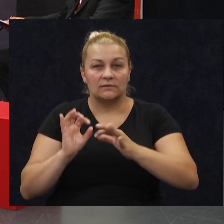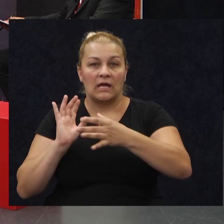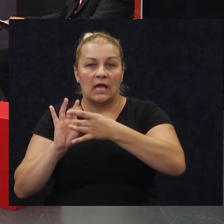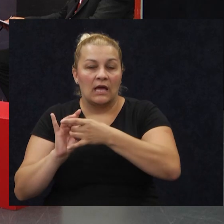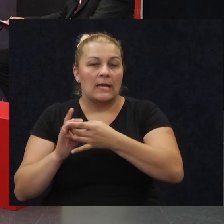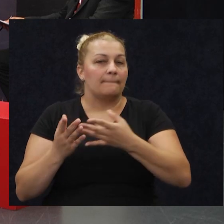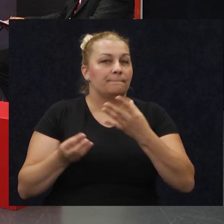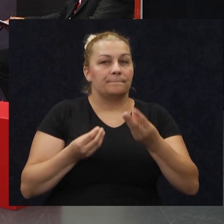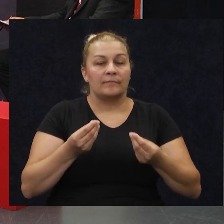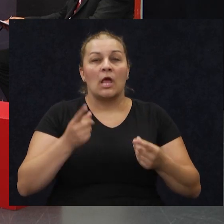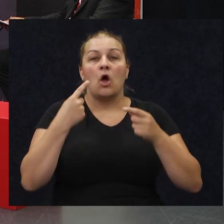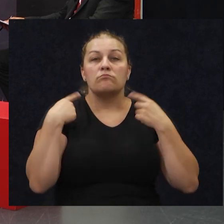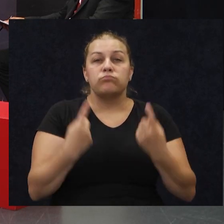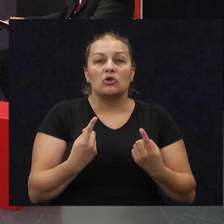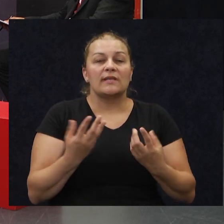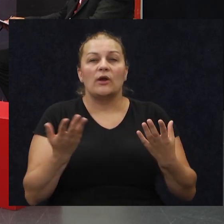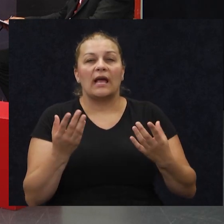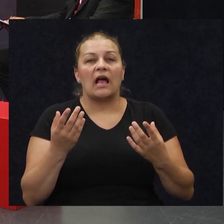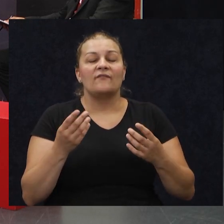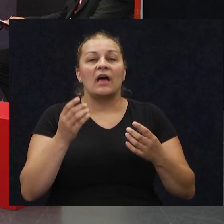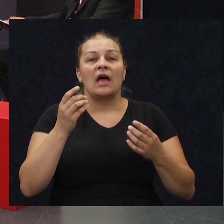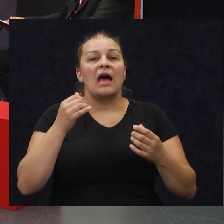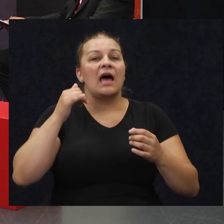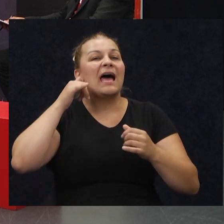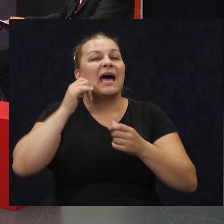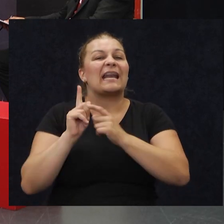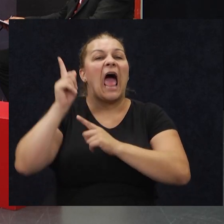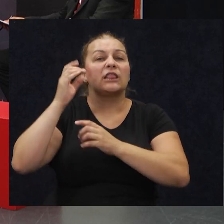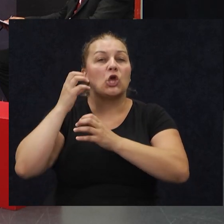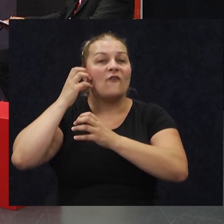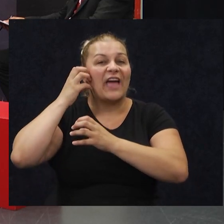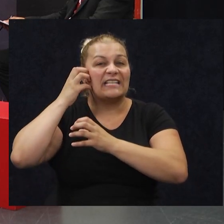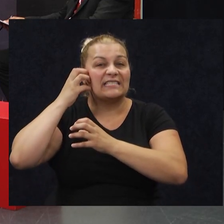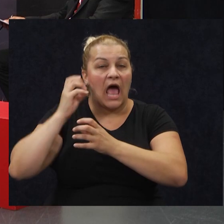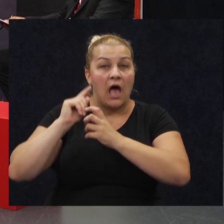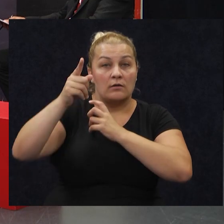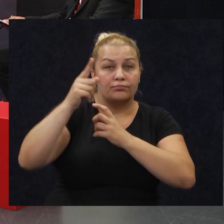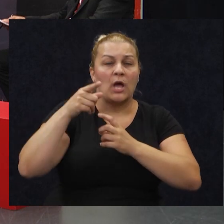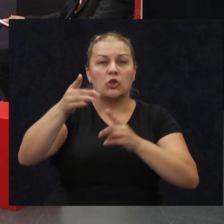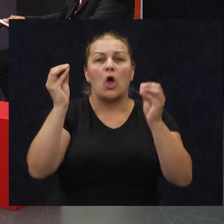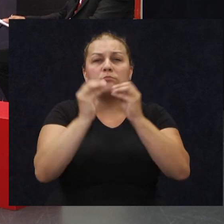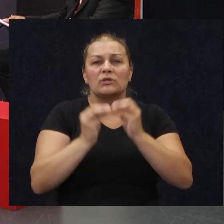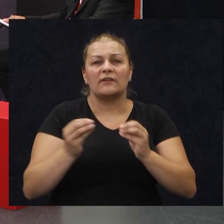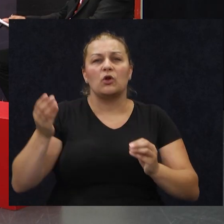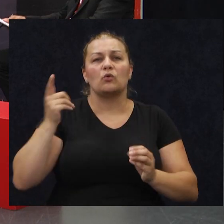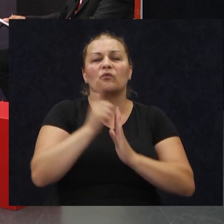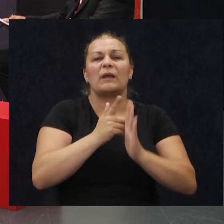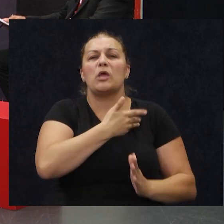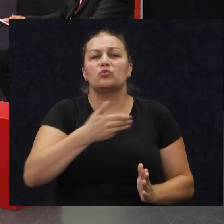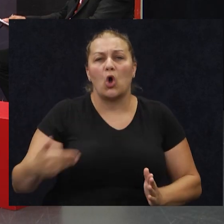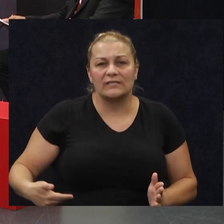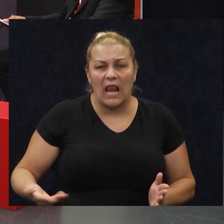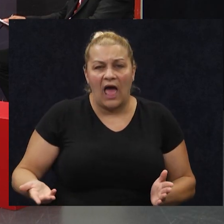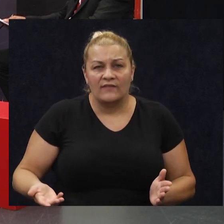Postoje nekakav sustav radioveza postavljen još u u vreme Jugoslavije,